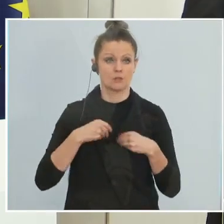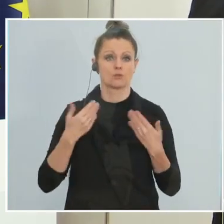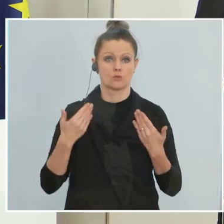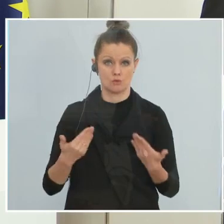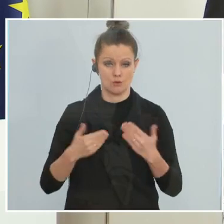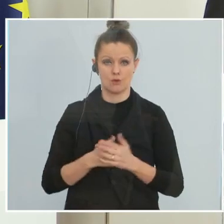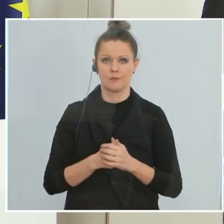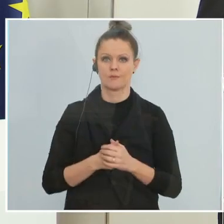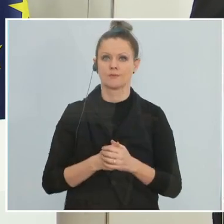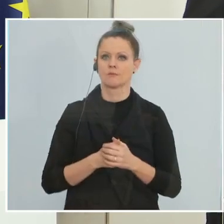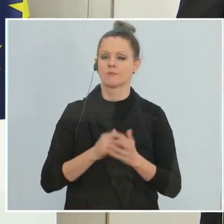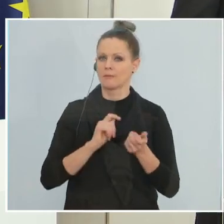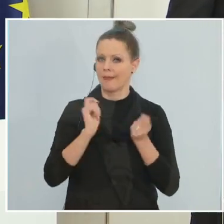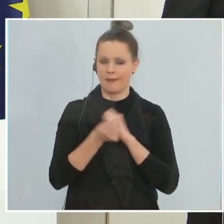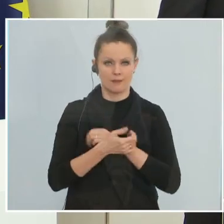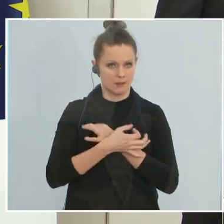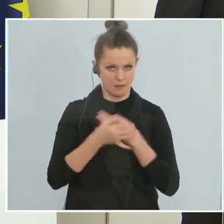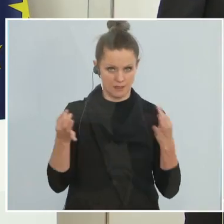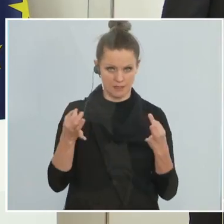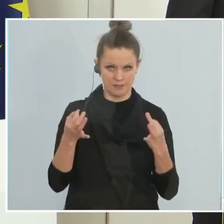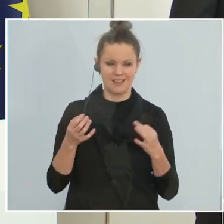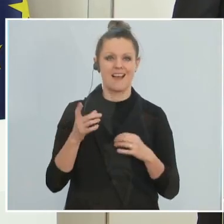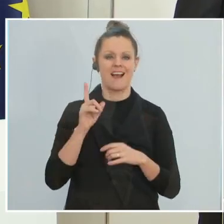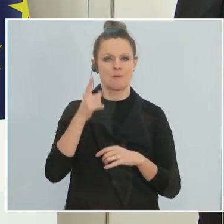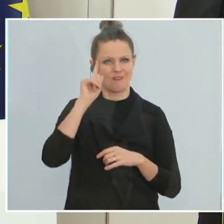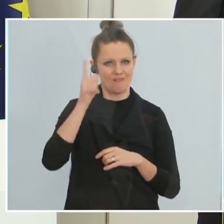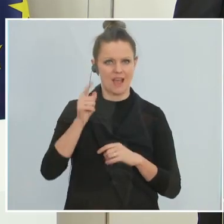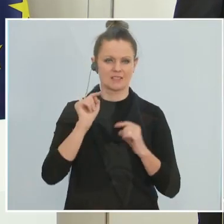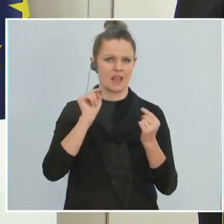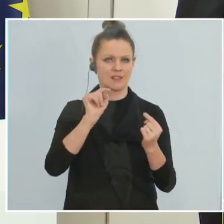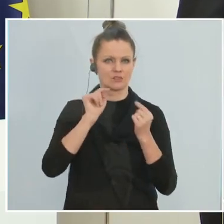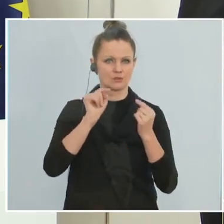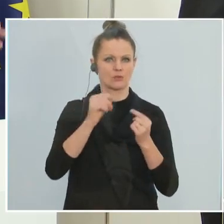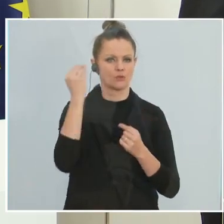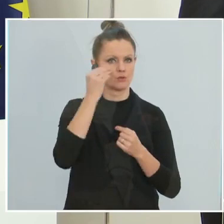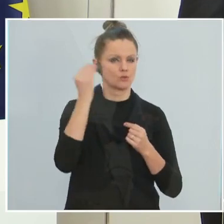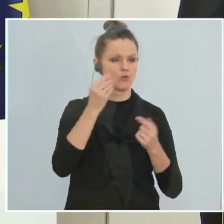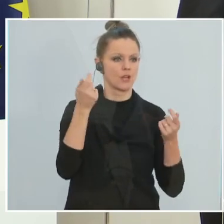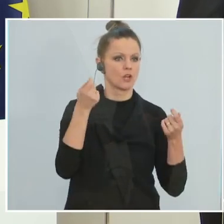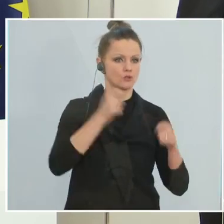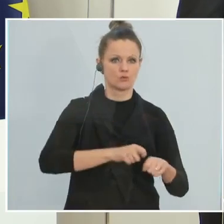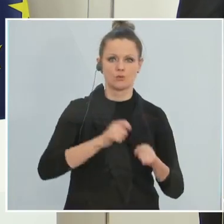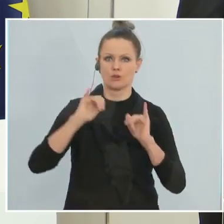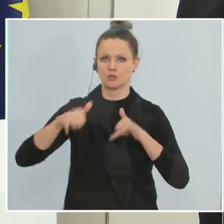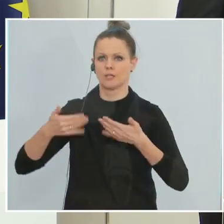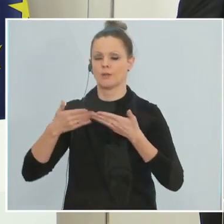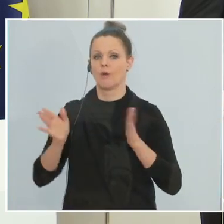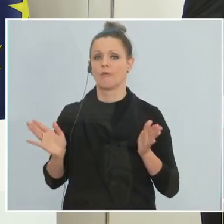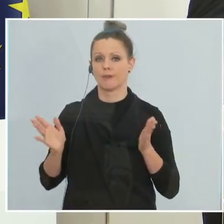nichts ändern. Aber ich weiß, die Debatte, warum Schulen zu, warum Skigebiete offen,